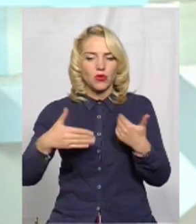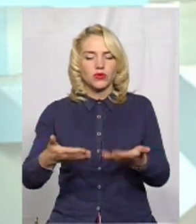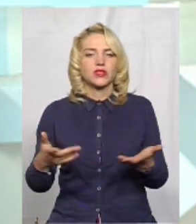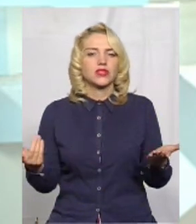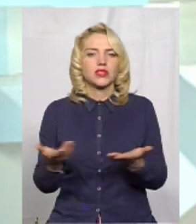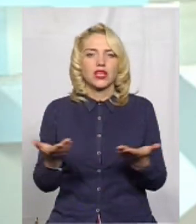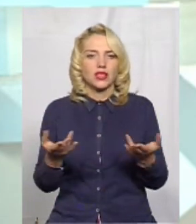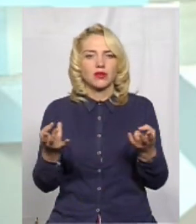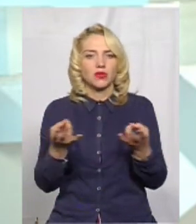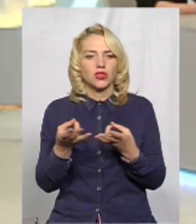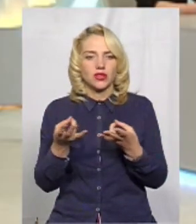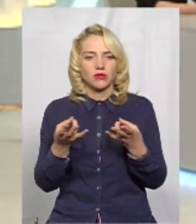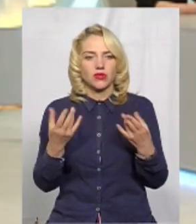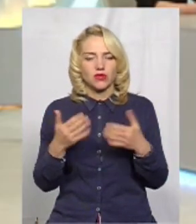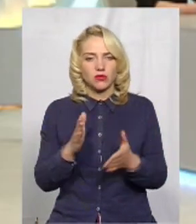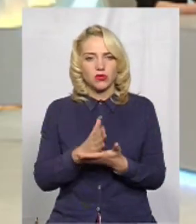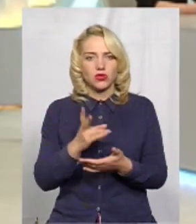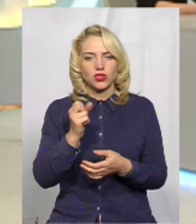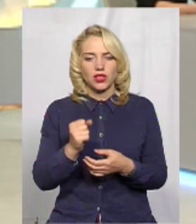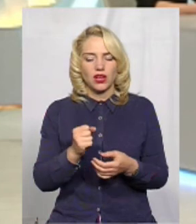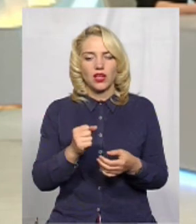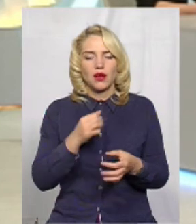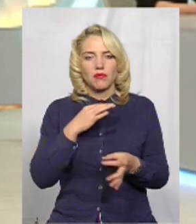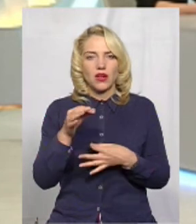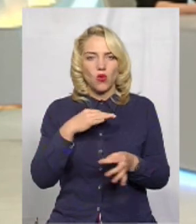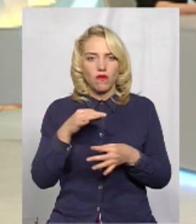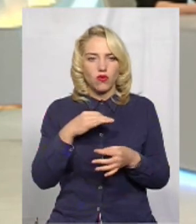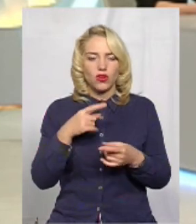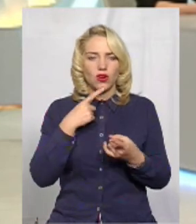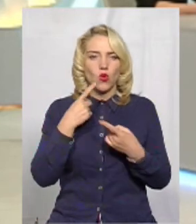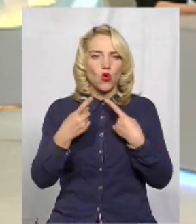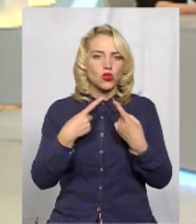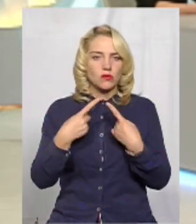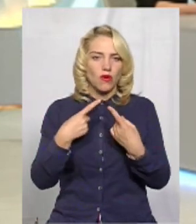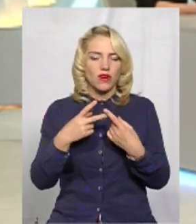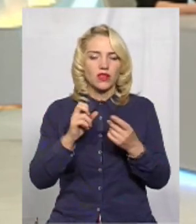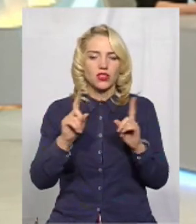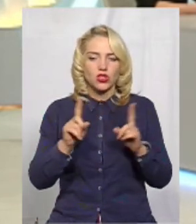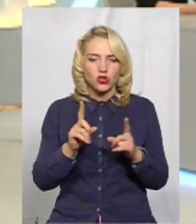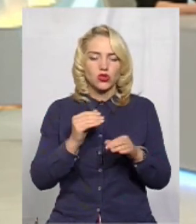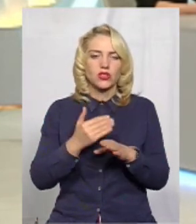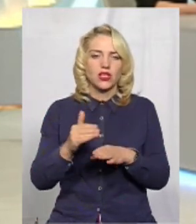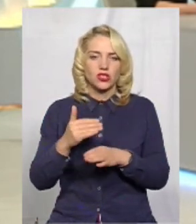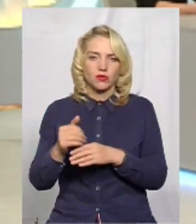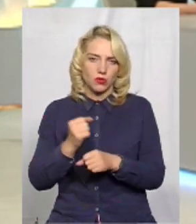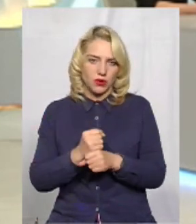треба вже, будучи на таких вже переговорах, розмовляти і що, за чим робити.